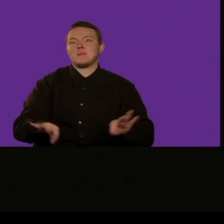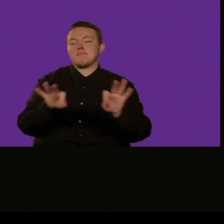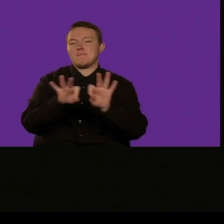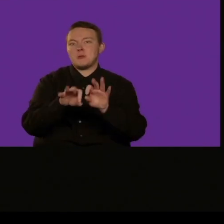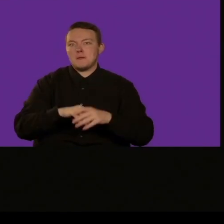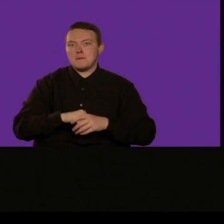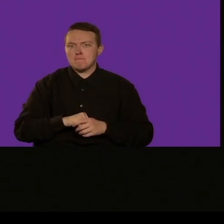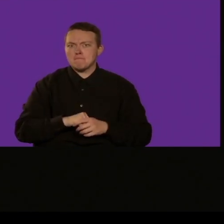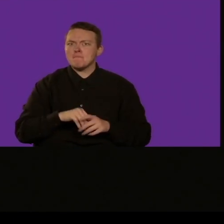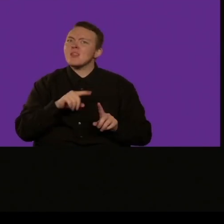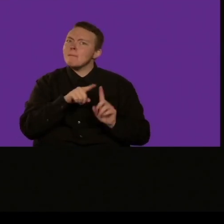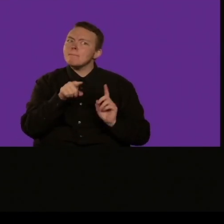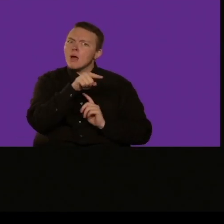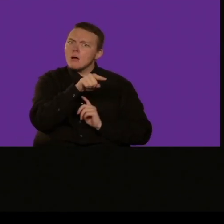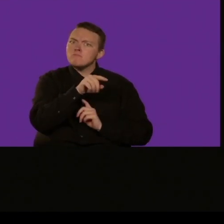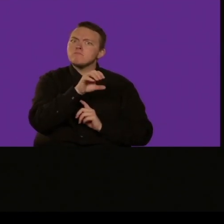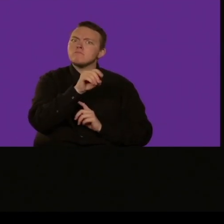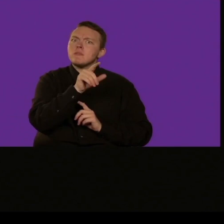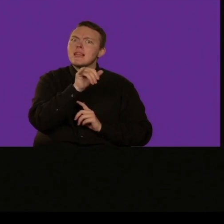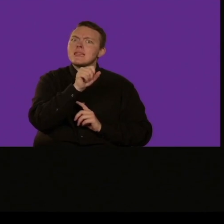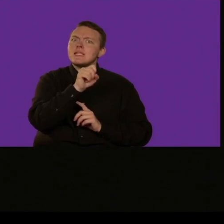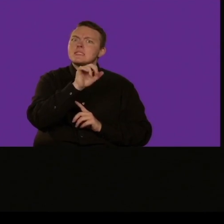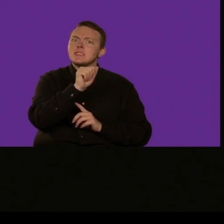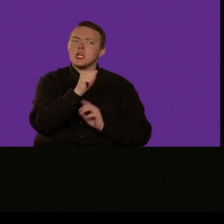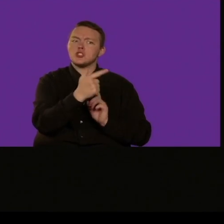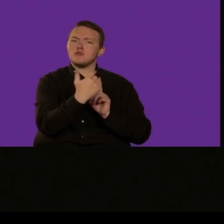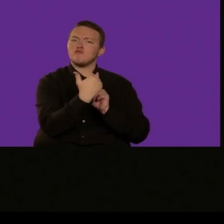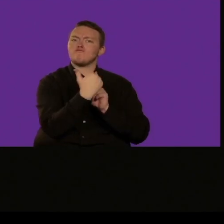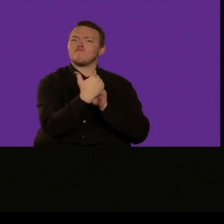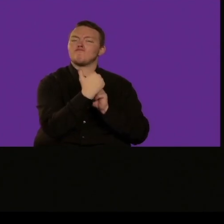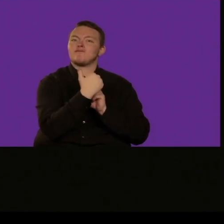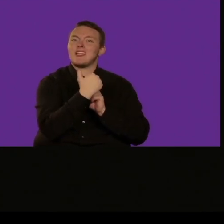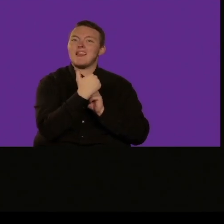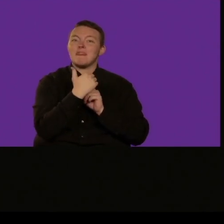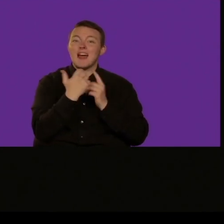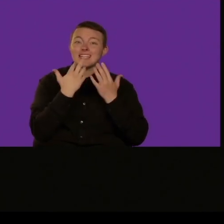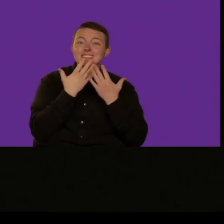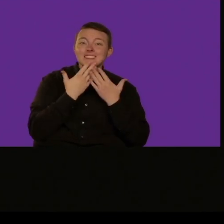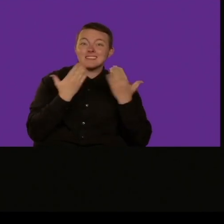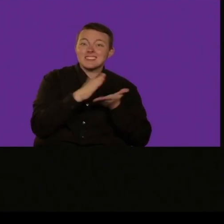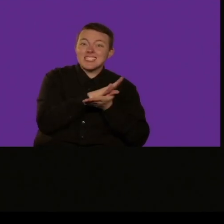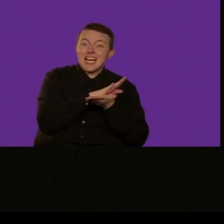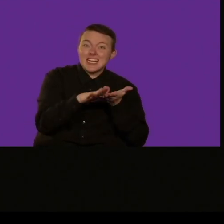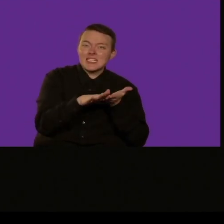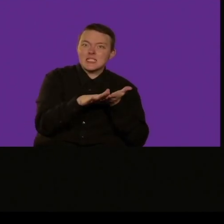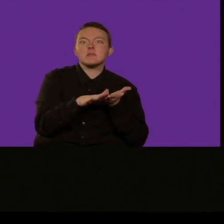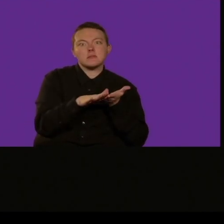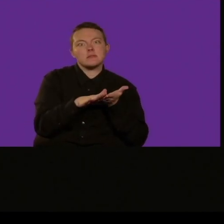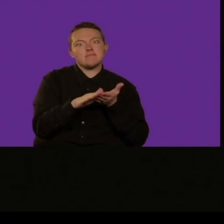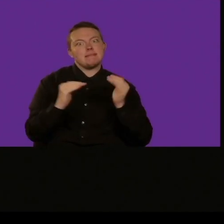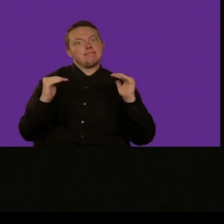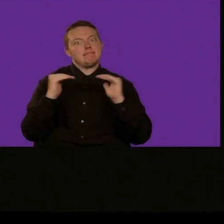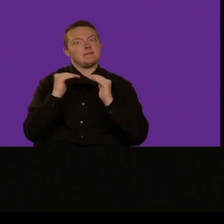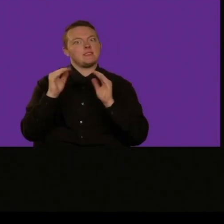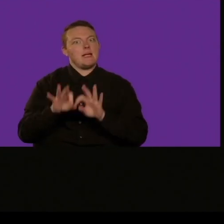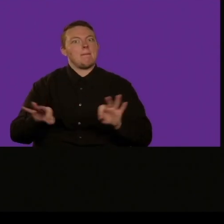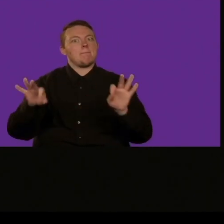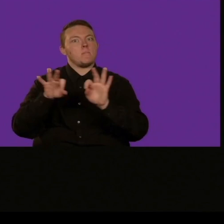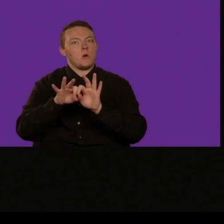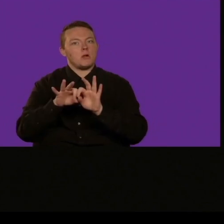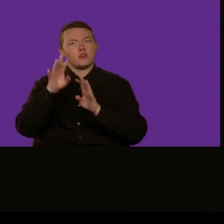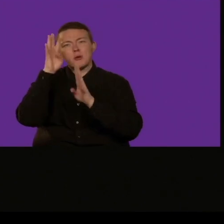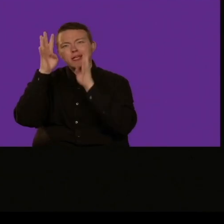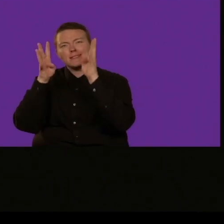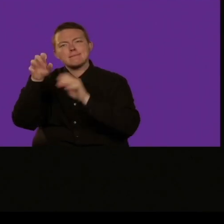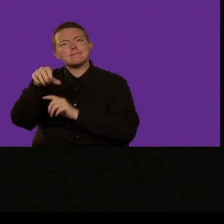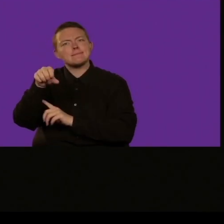vediamo in questo modo che Scratch è una comunità amabile che si prende cura di sé in cui